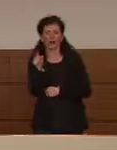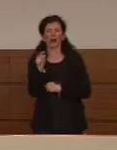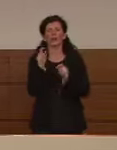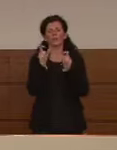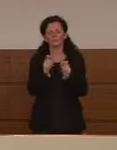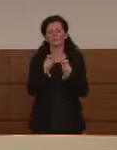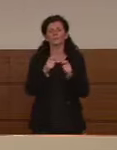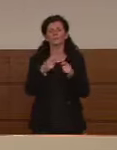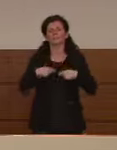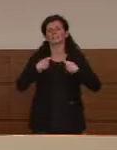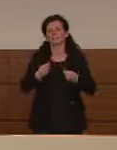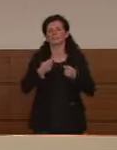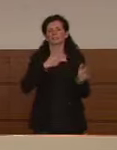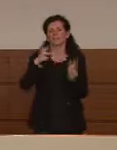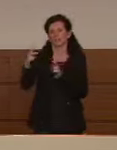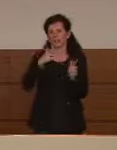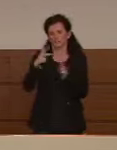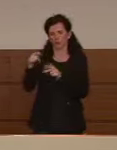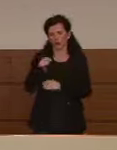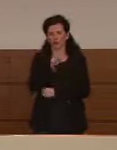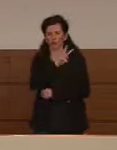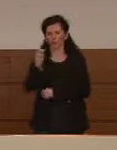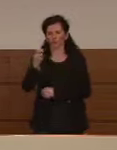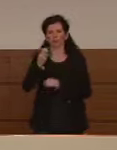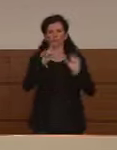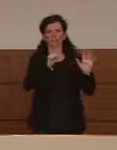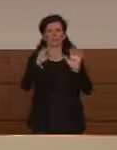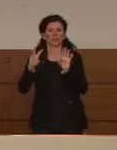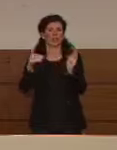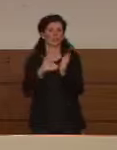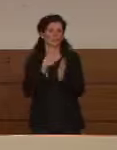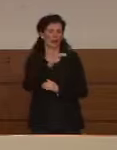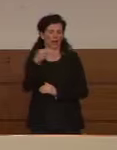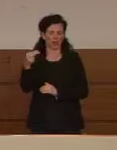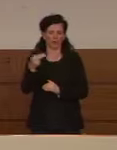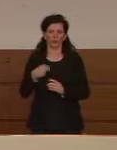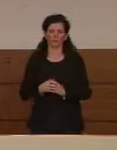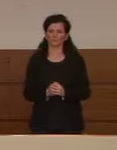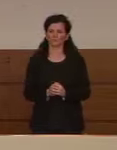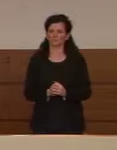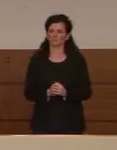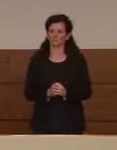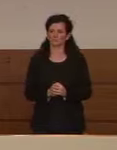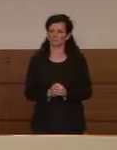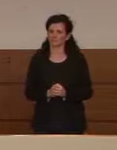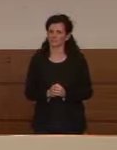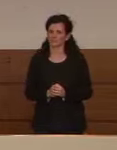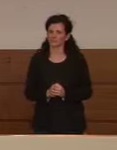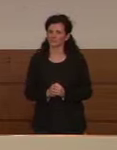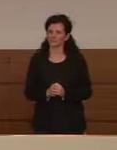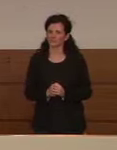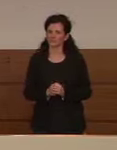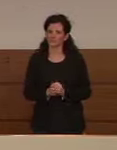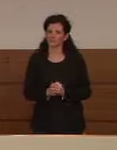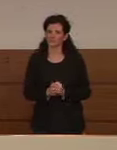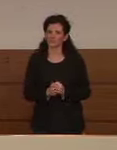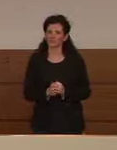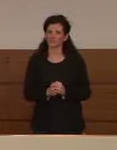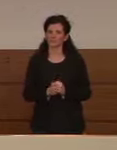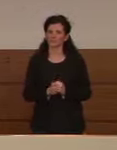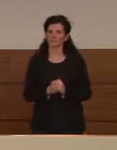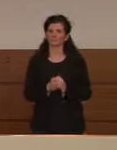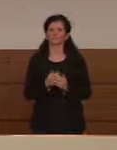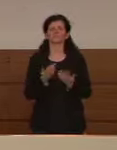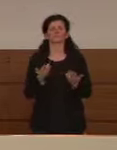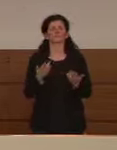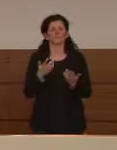trasporto per 269.000 euro. Poi vorrei dare una rettifica rispetto alla